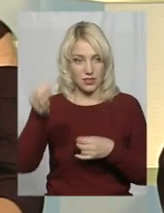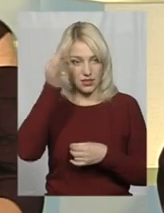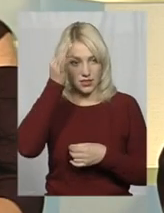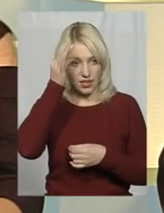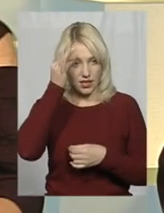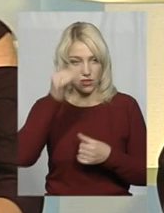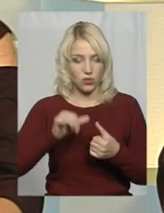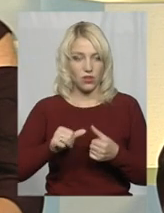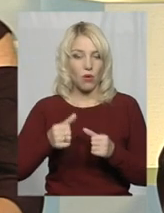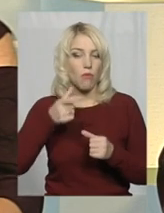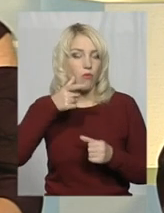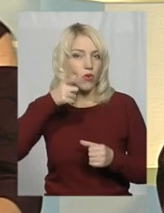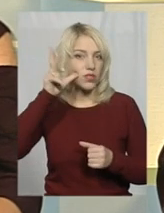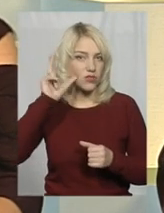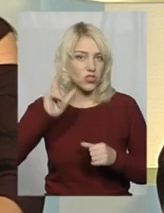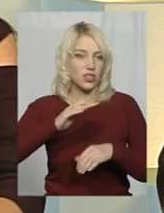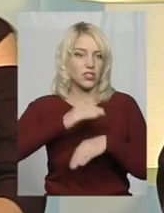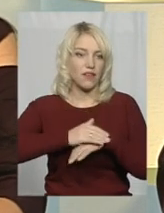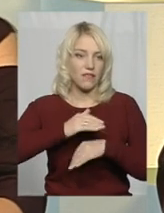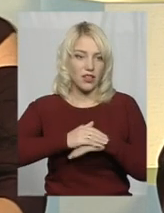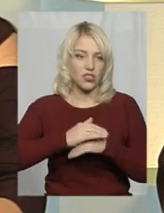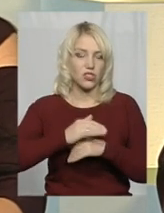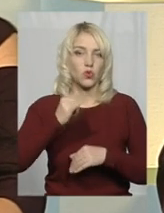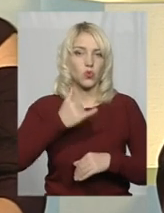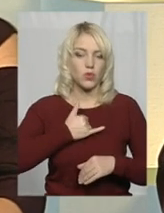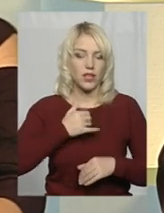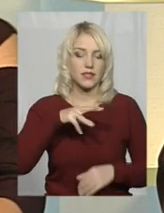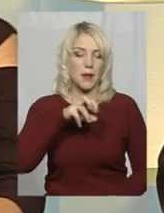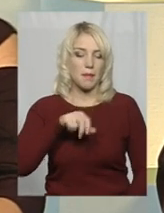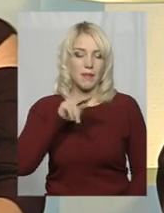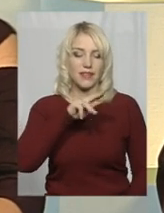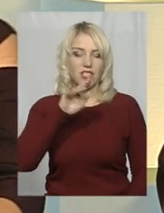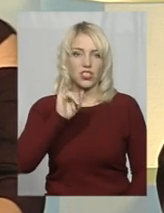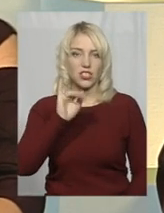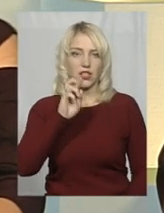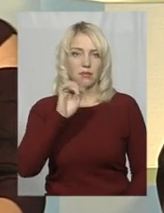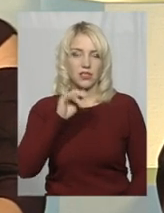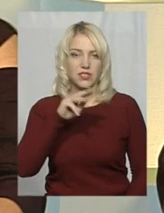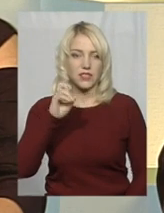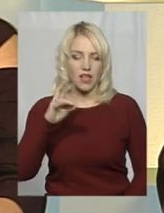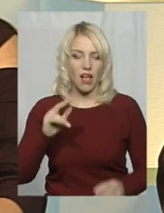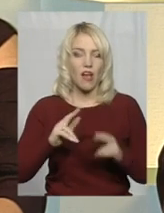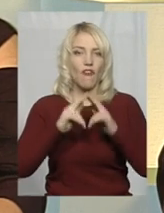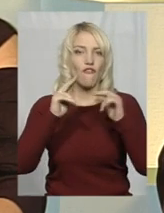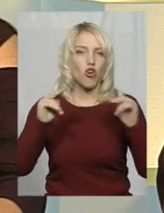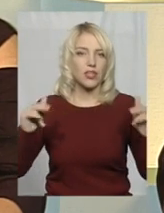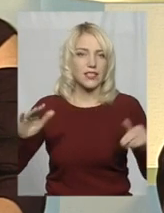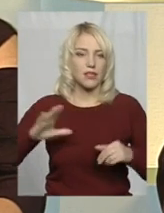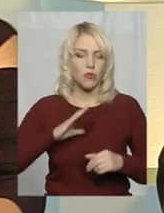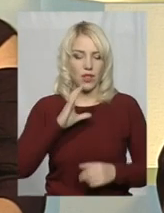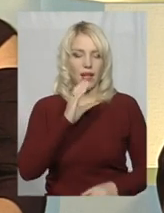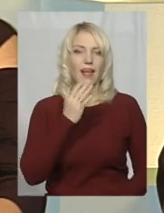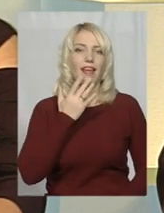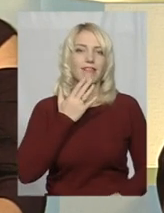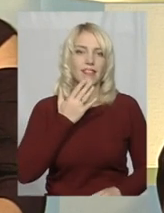позавчорашній вечір, коли у нас у Межибіжській фортеці відбувалося етнічне,